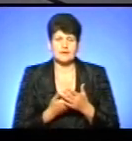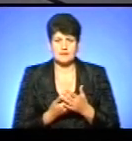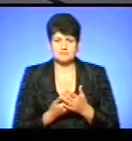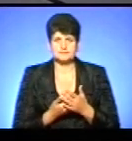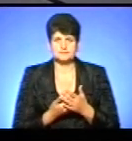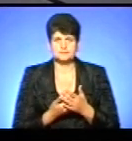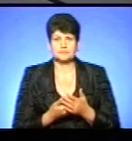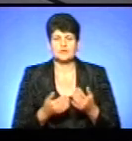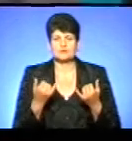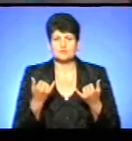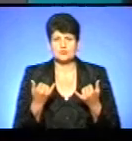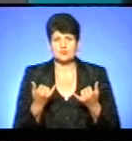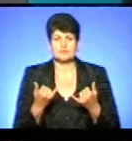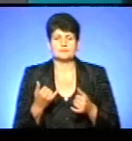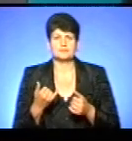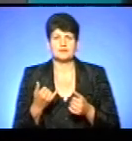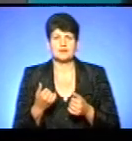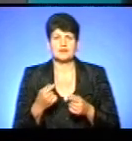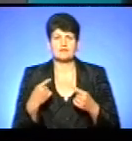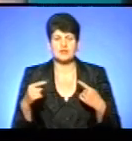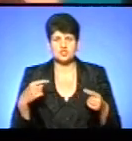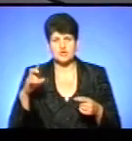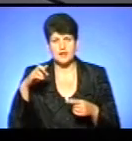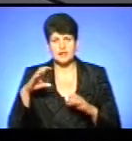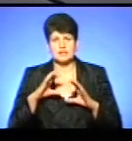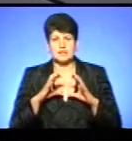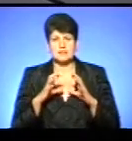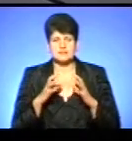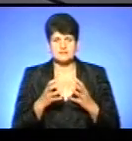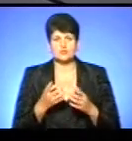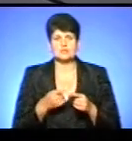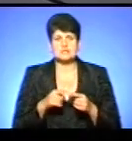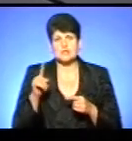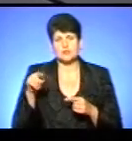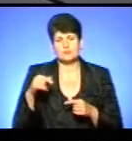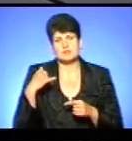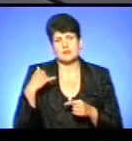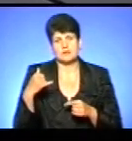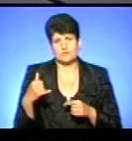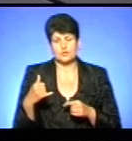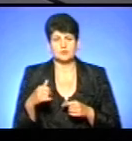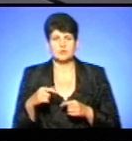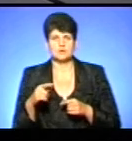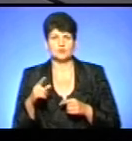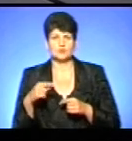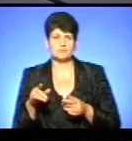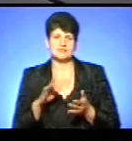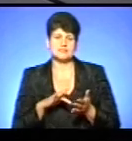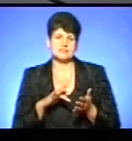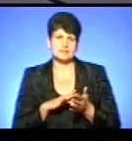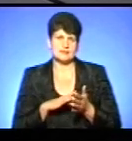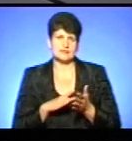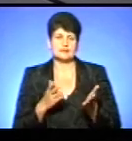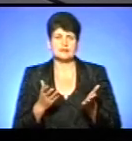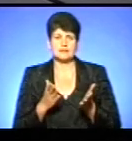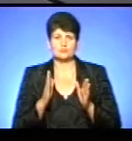як сьогодні нотру в інших країнах світу. Сьогодні цей номер телефону, цей новий центр, який